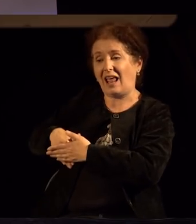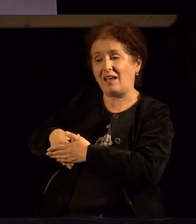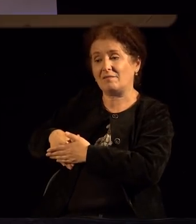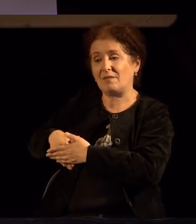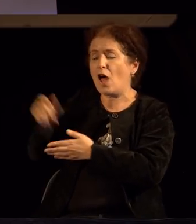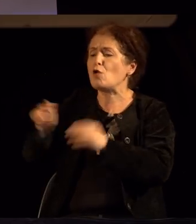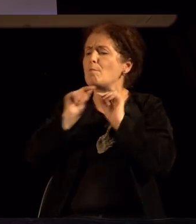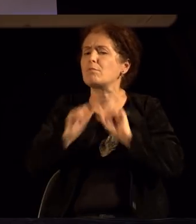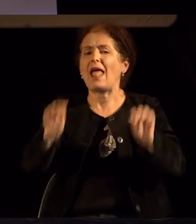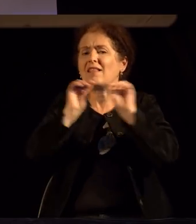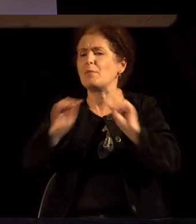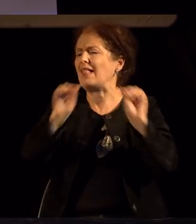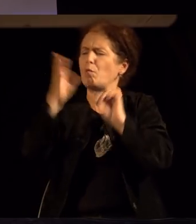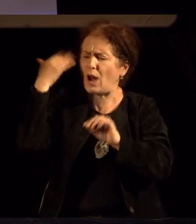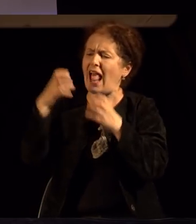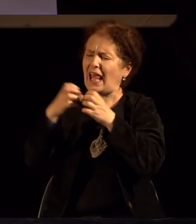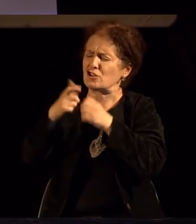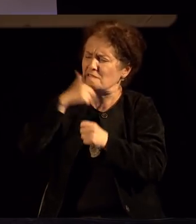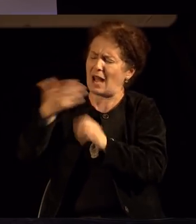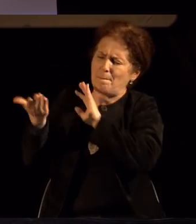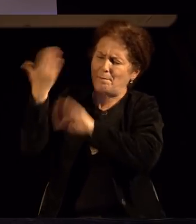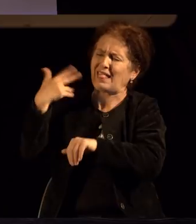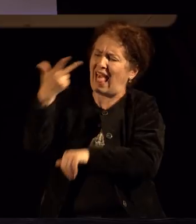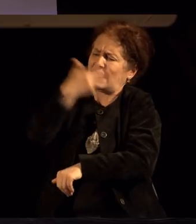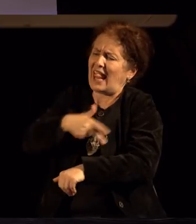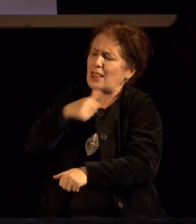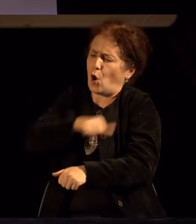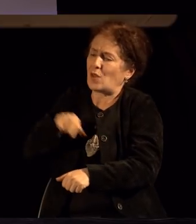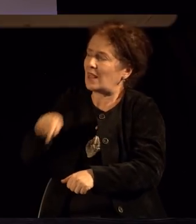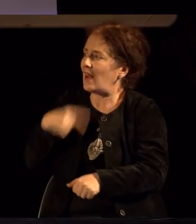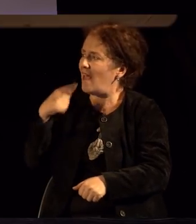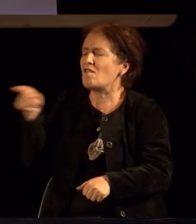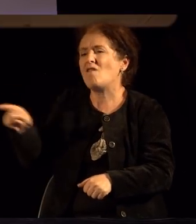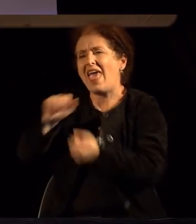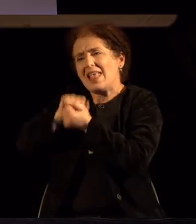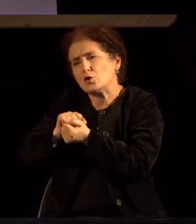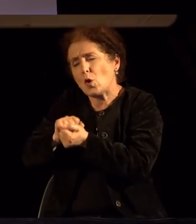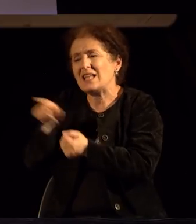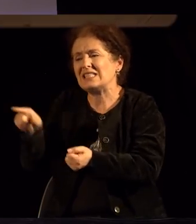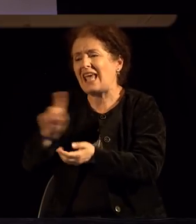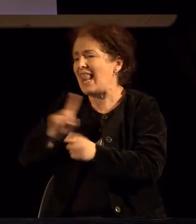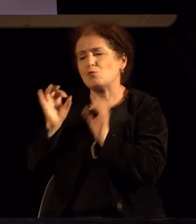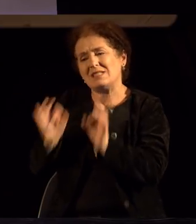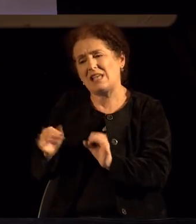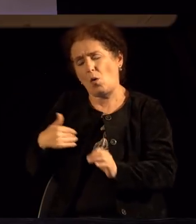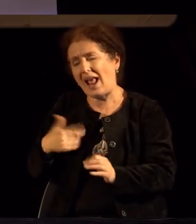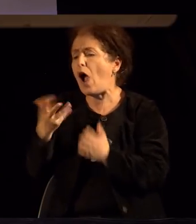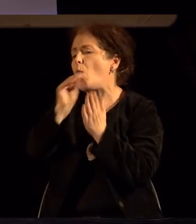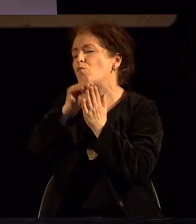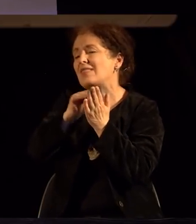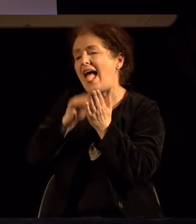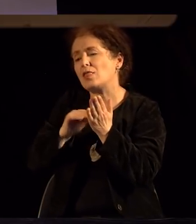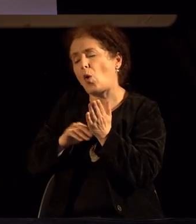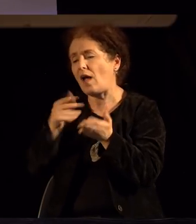држували овие предавања Хегезија, се случило, ова не е точно историски, не сме сигурни, као податок,